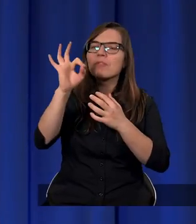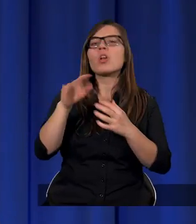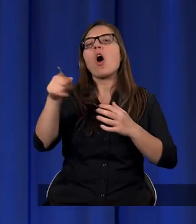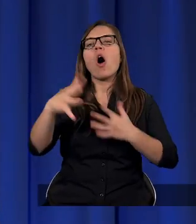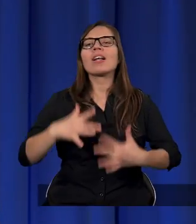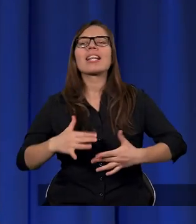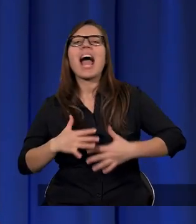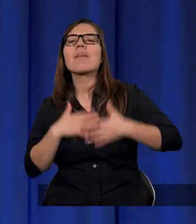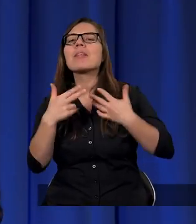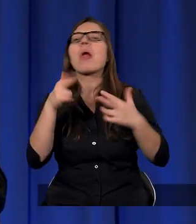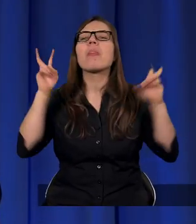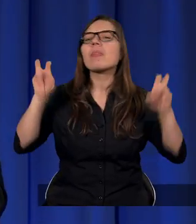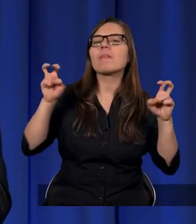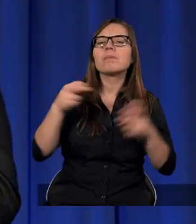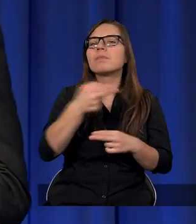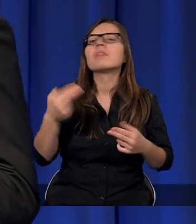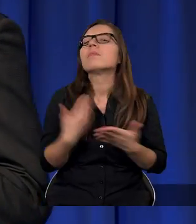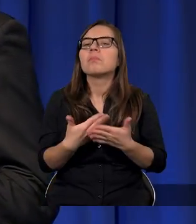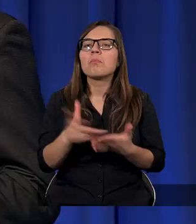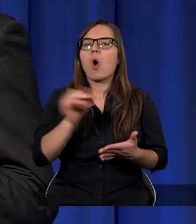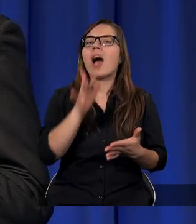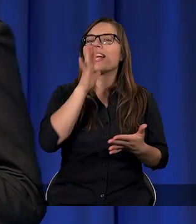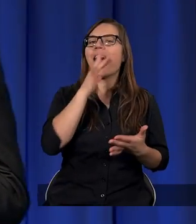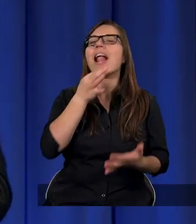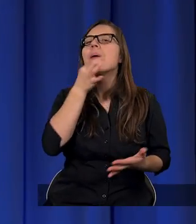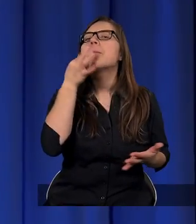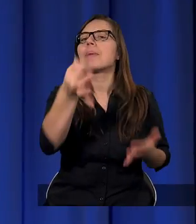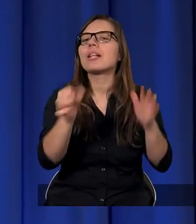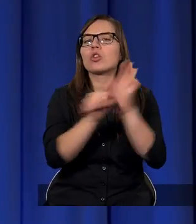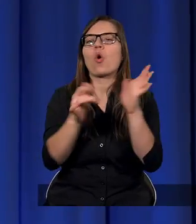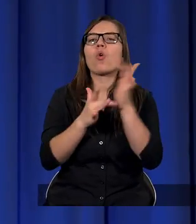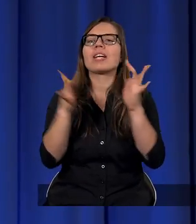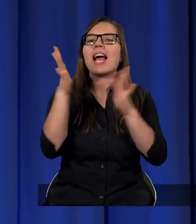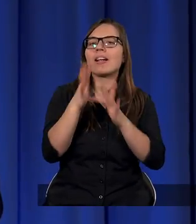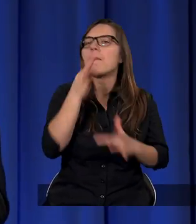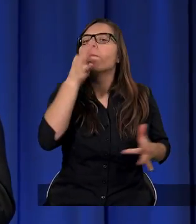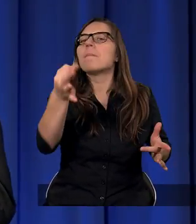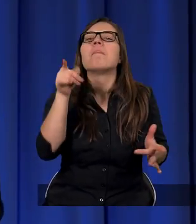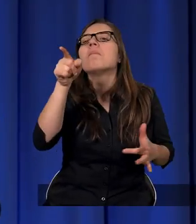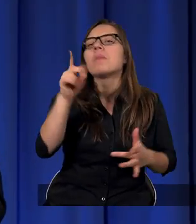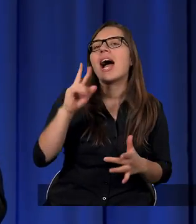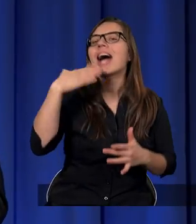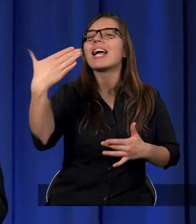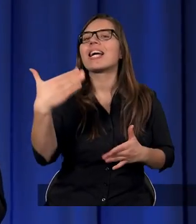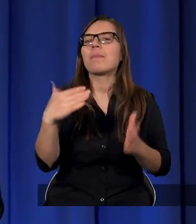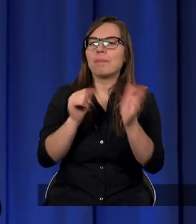Zinspirowało mnie do tego pytanie, które skierowali Izraelici do Jezusa. Oni go zapytali, kim jesteś?